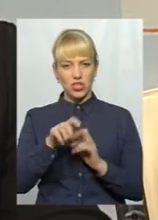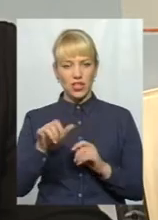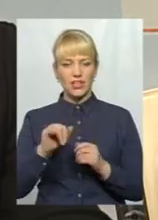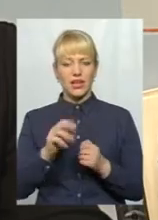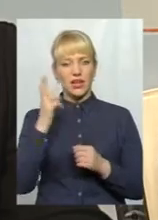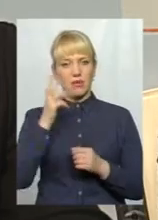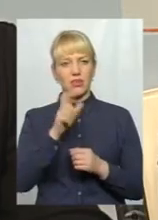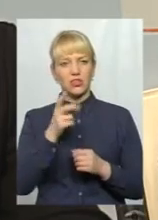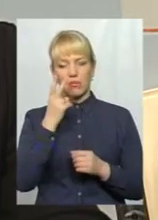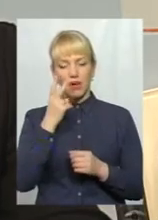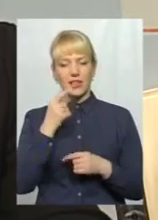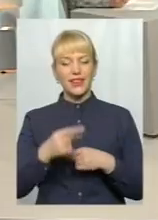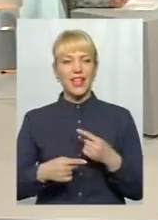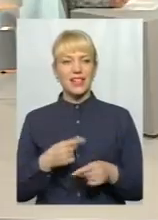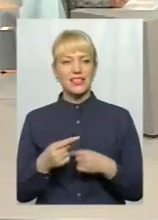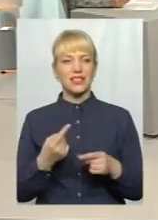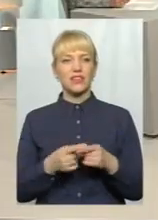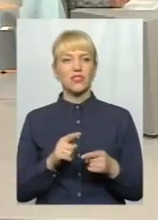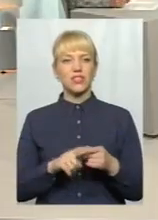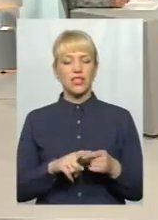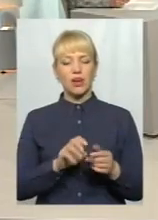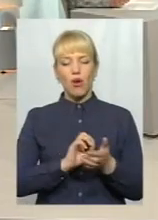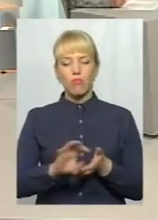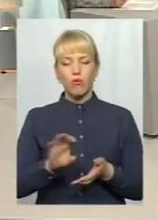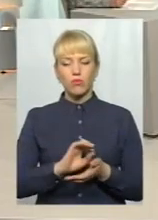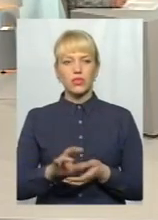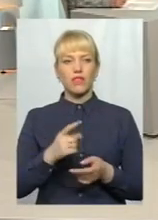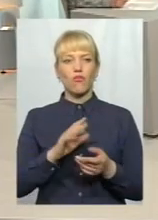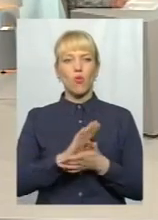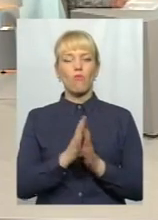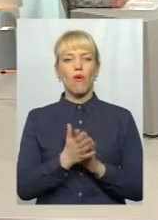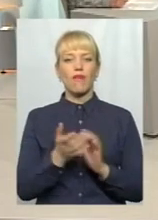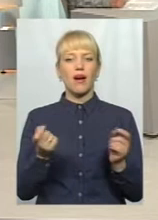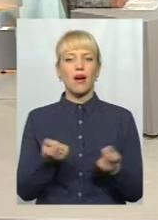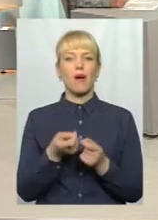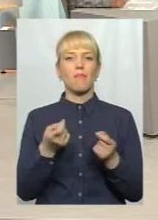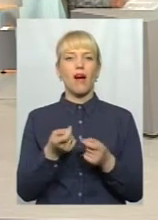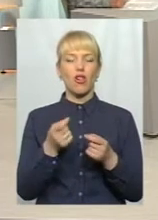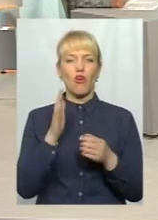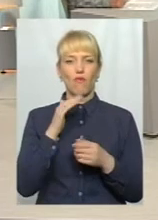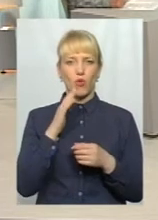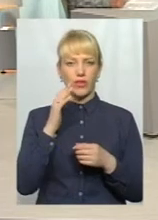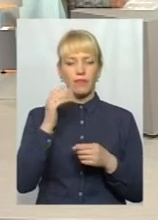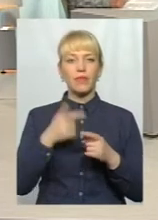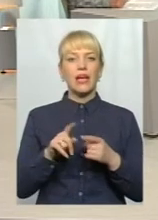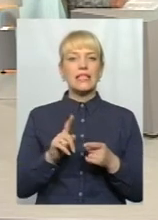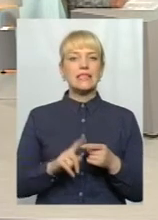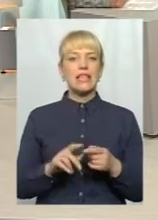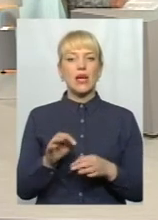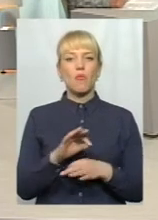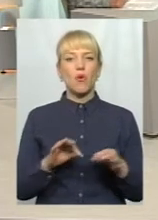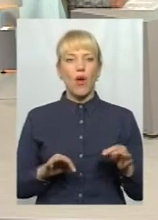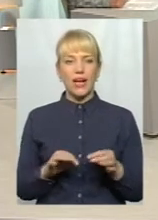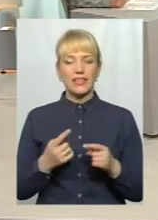бачили наслідки оцих попусків в умовах маловодя. Справа в тому, що проєкт цей, коли, верніше,